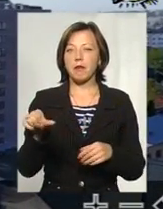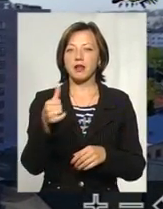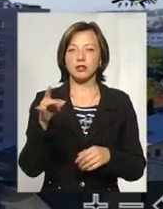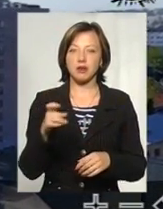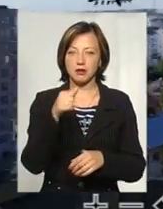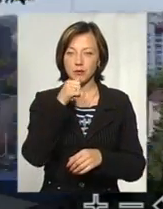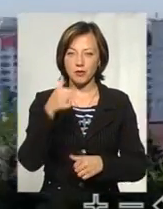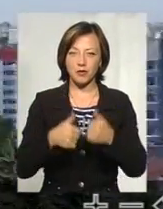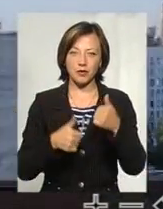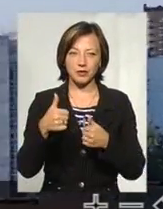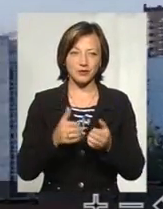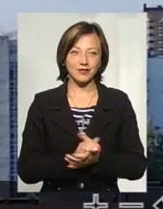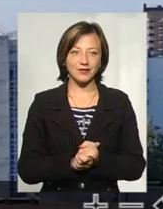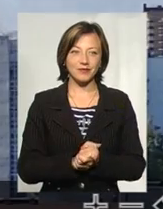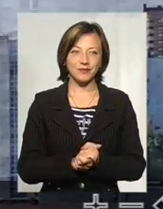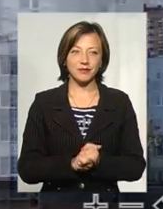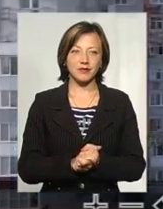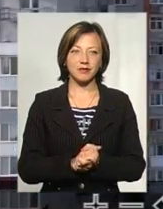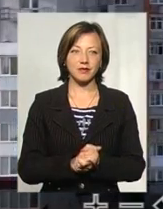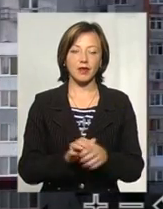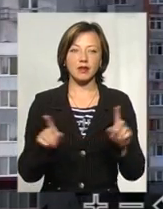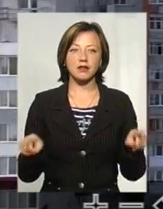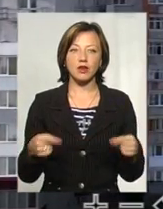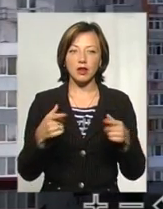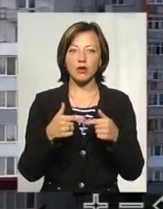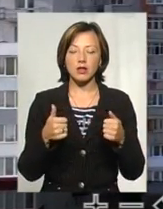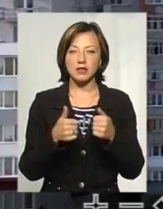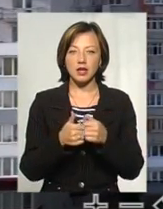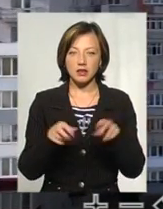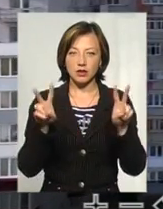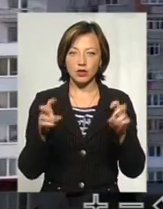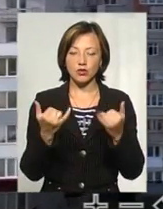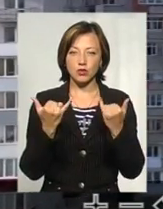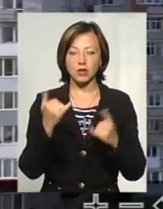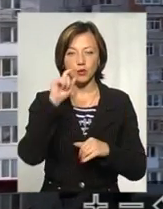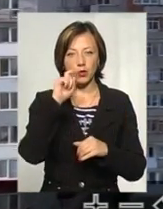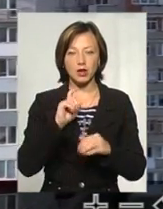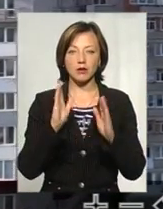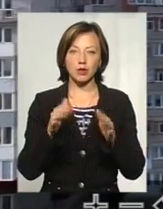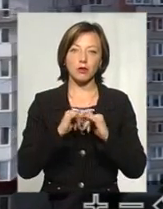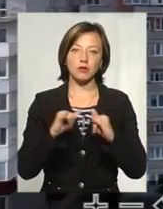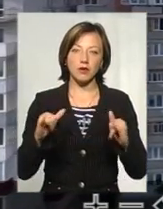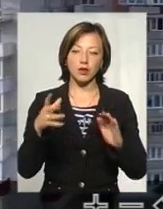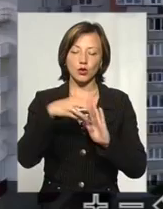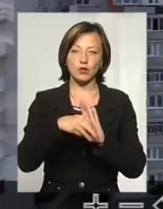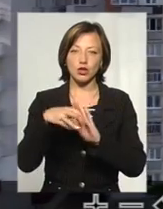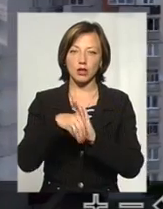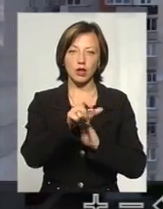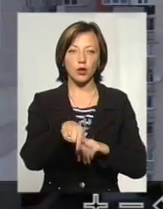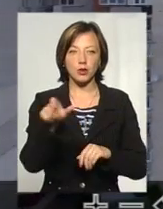Цього року створили організацію «Сучасна Україна». Будемо розвивати, долучати людей,